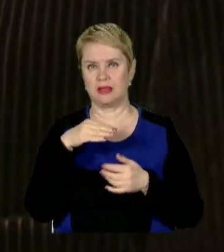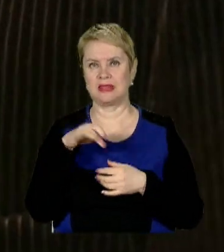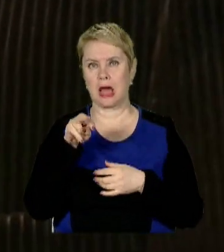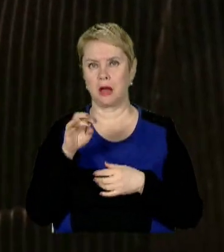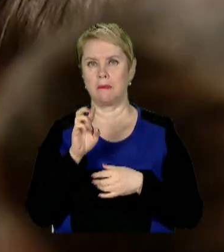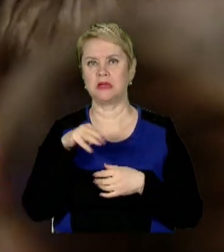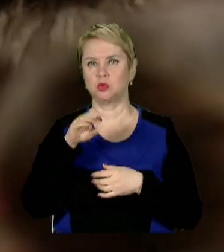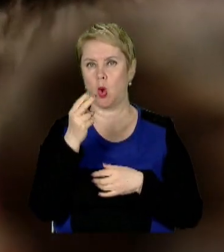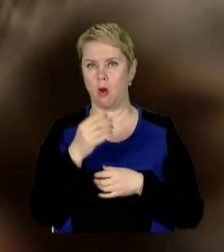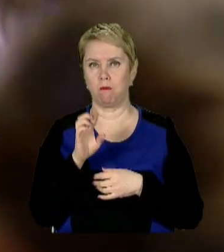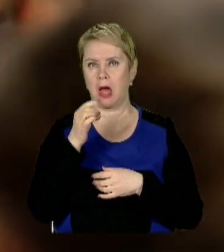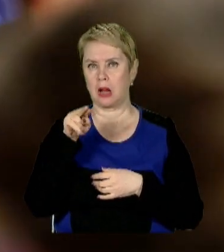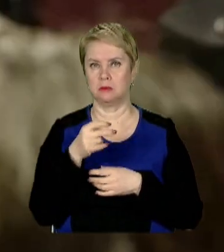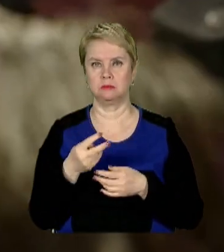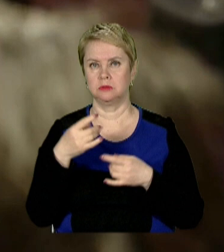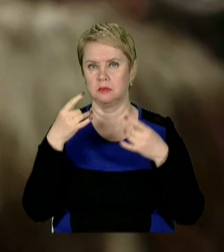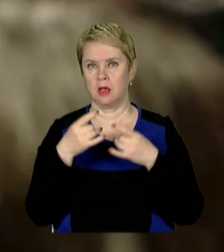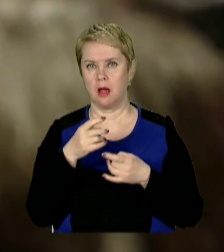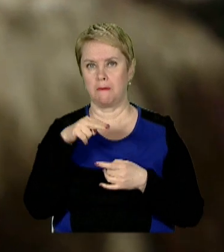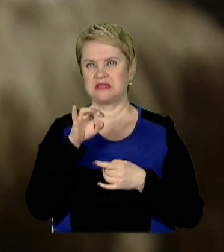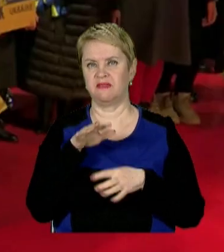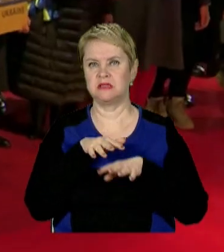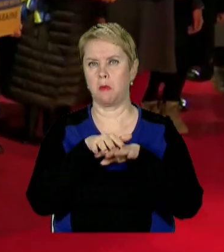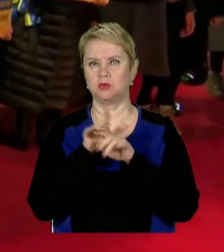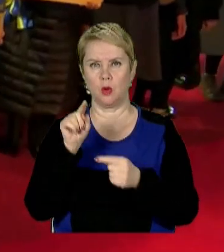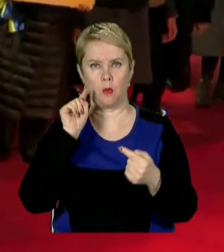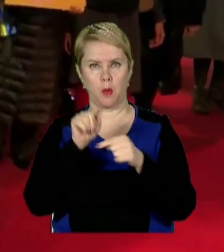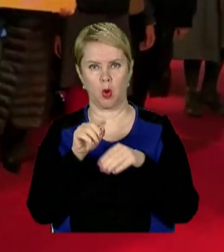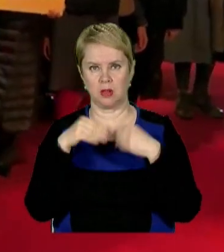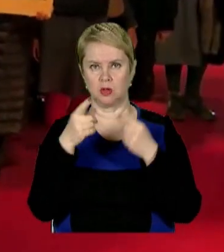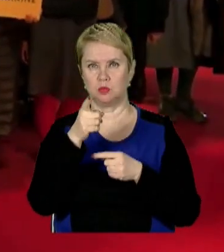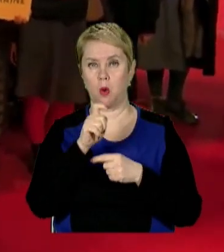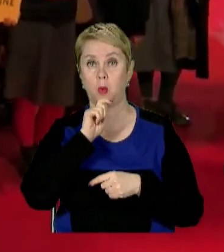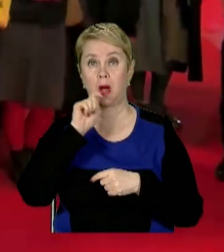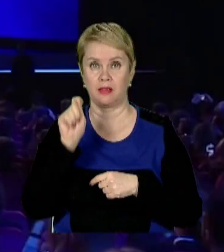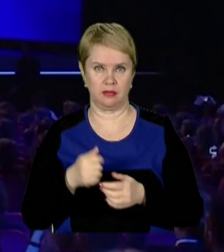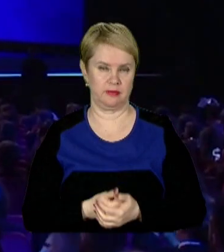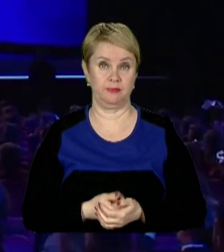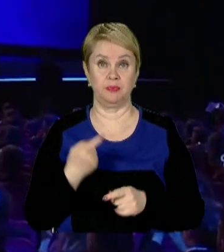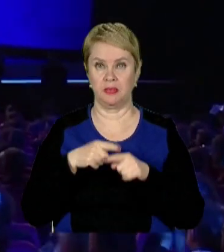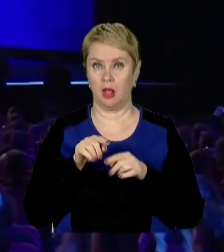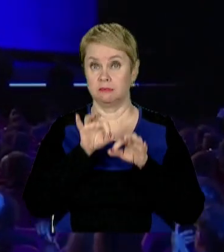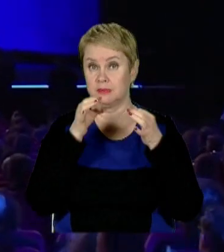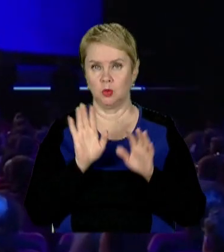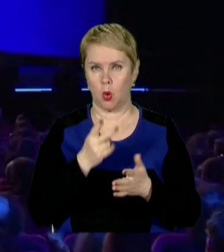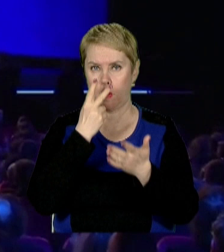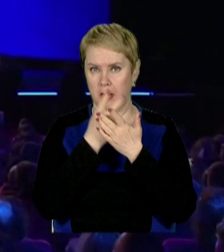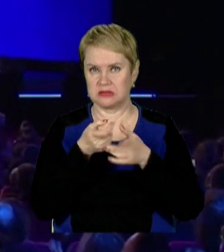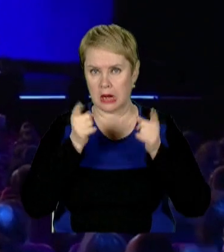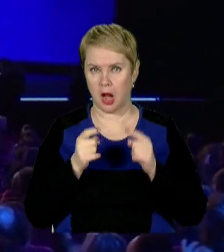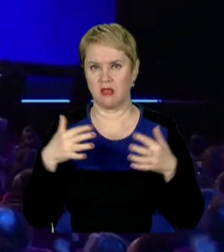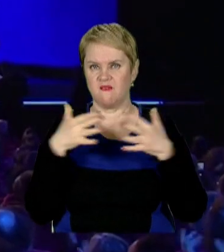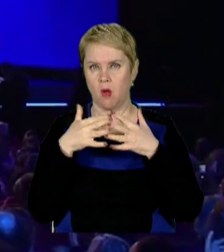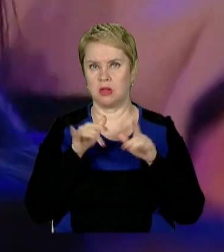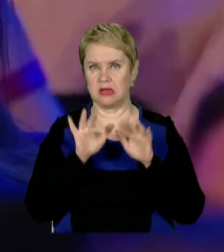Манського в Берліні співпала з демонстрацією пацифістів. Ті виступали проти надання зброї Україні. Тож митці не тільки показували реальні